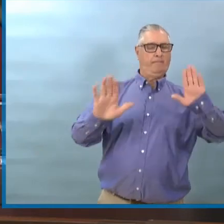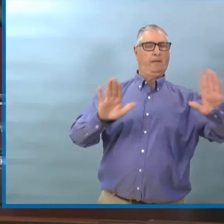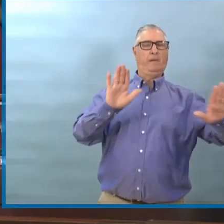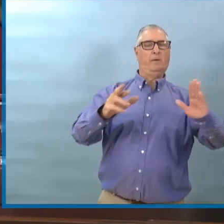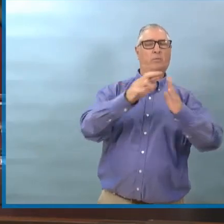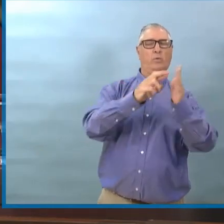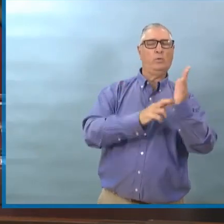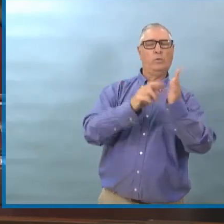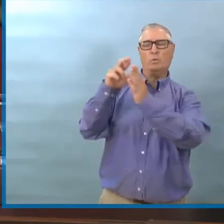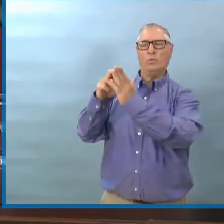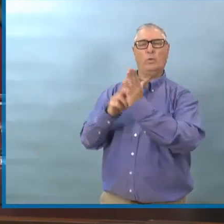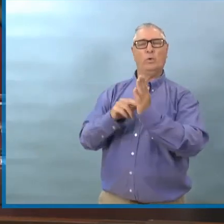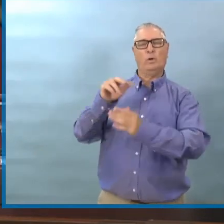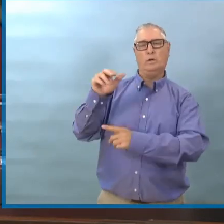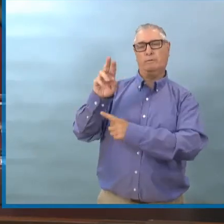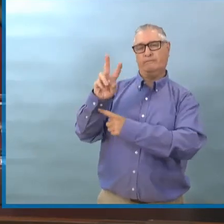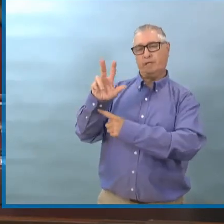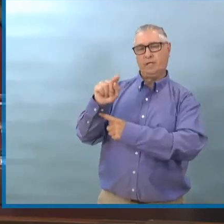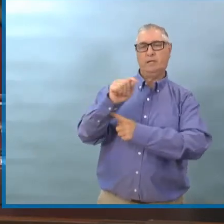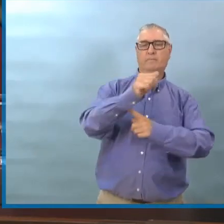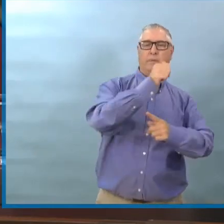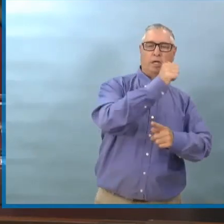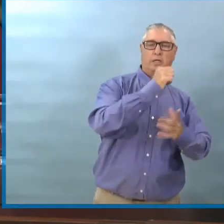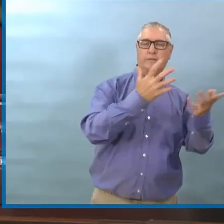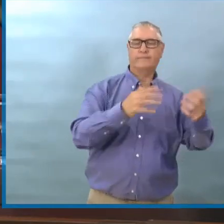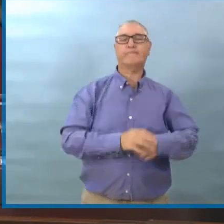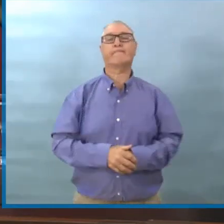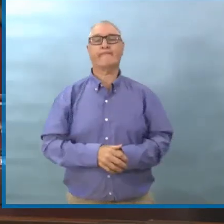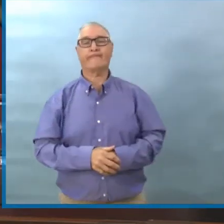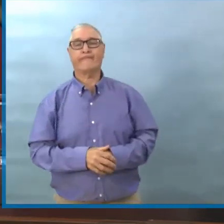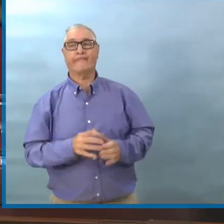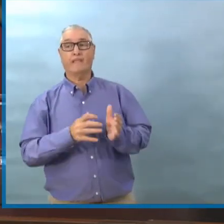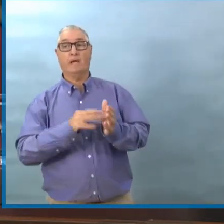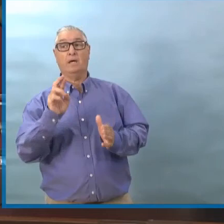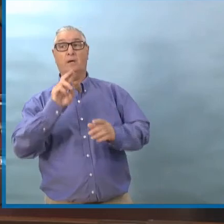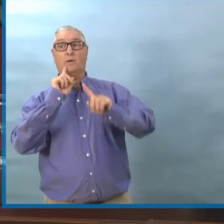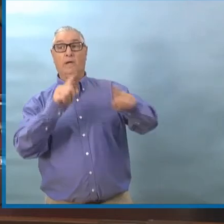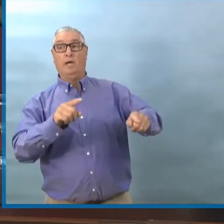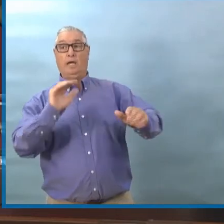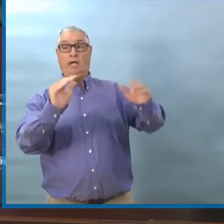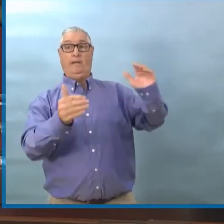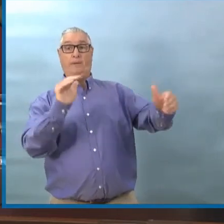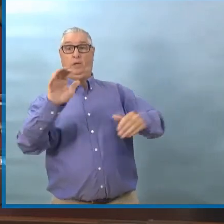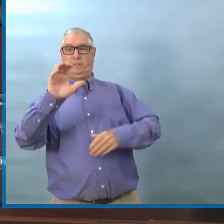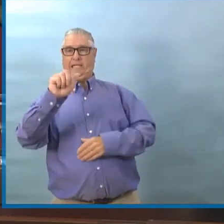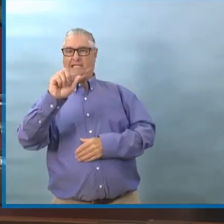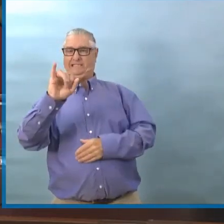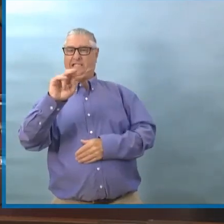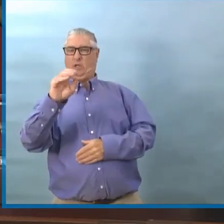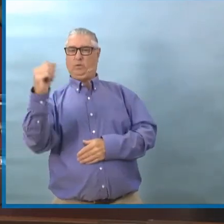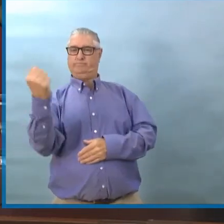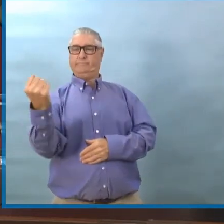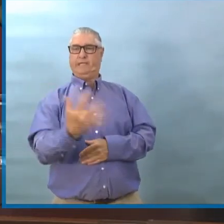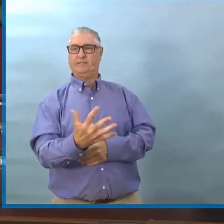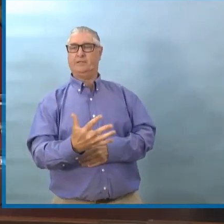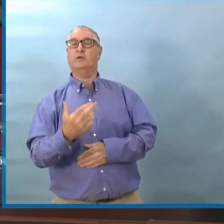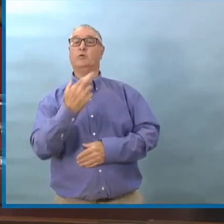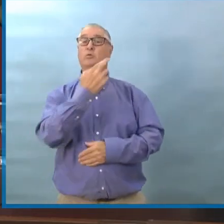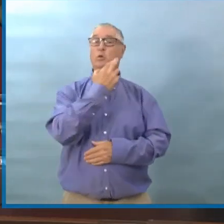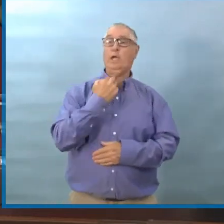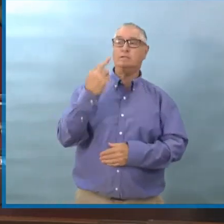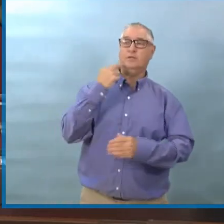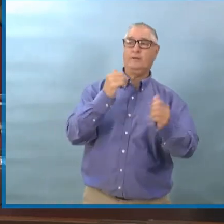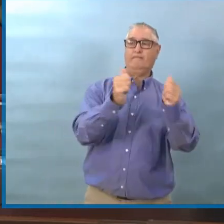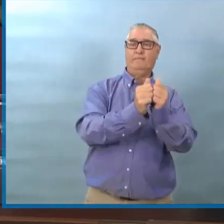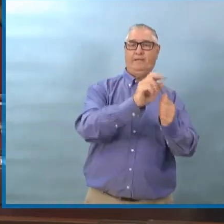Je pense que c'est l'échelle, la taille des casinos et le nombre de clients qui peuvent y aller. C'est ça